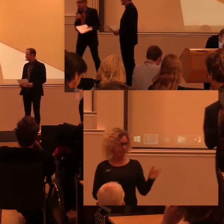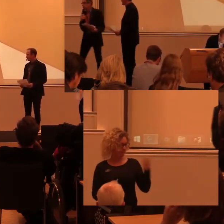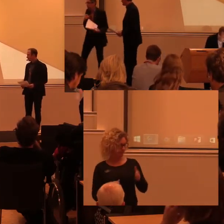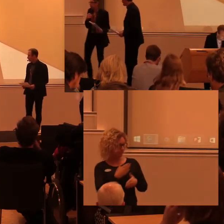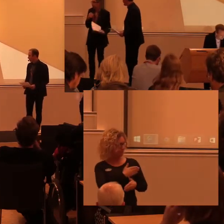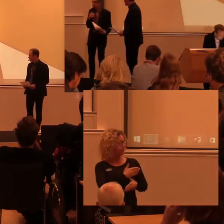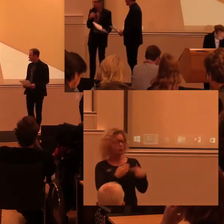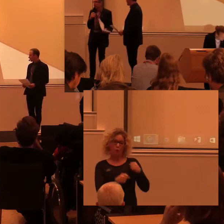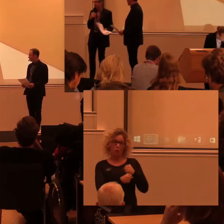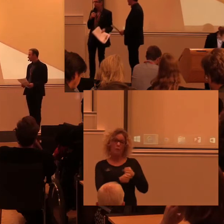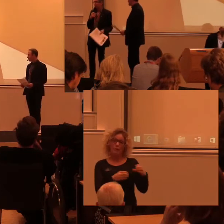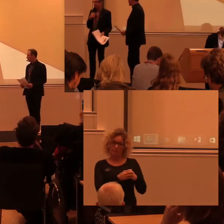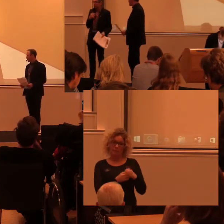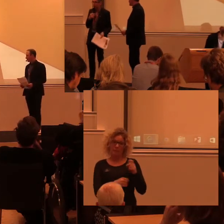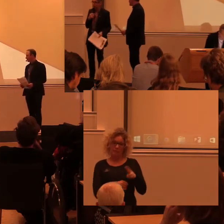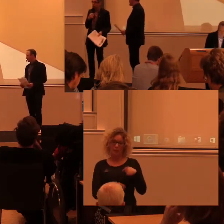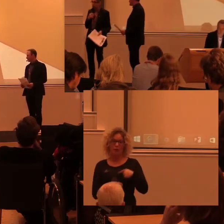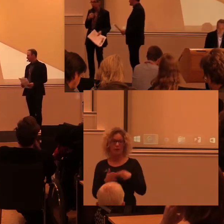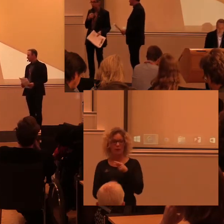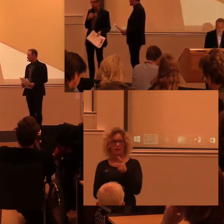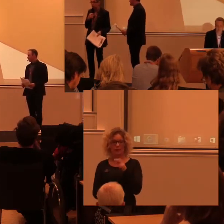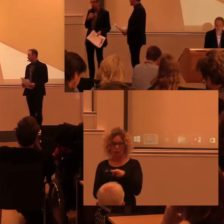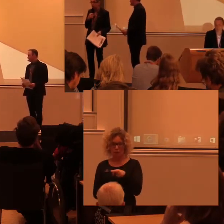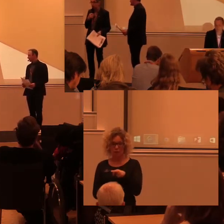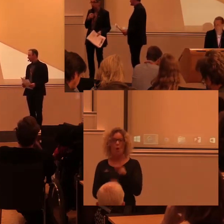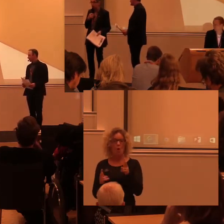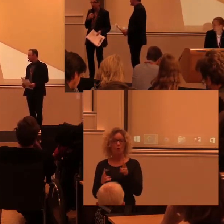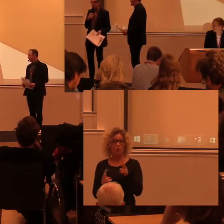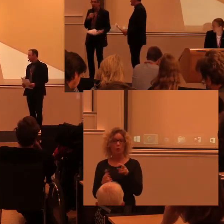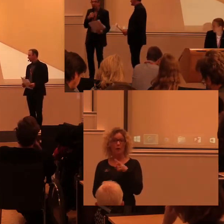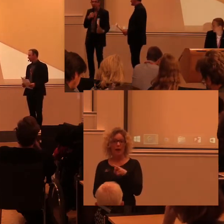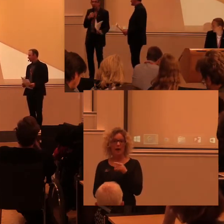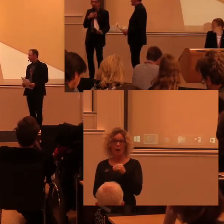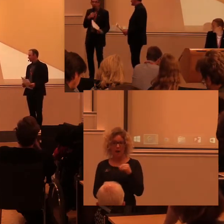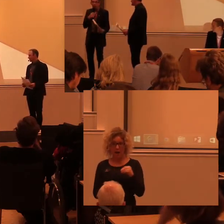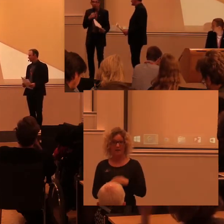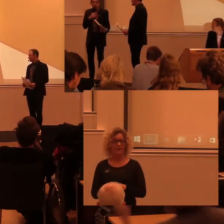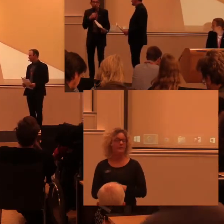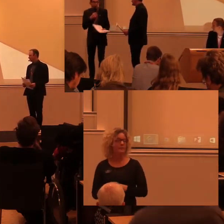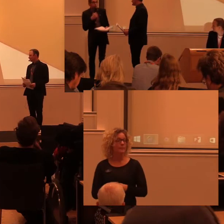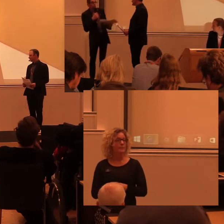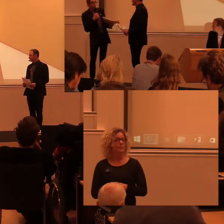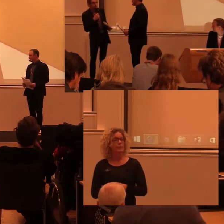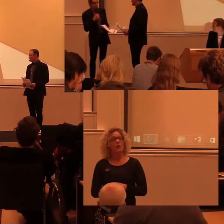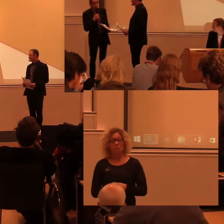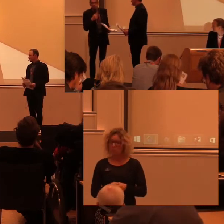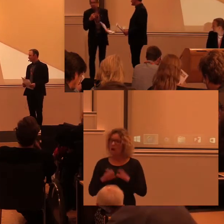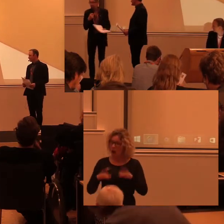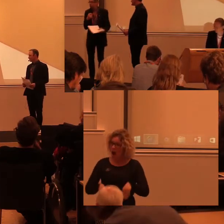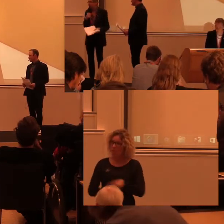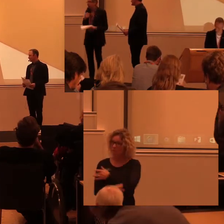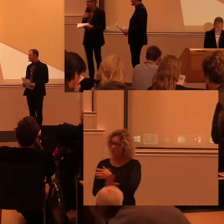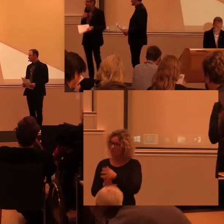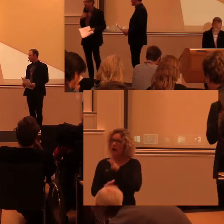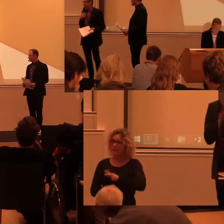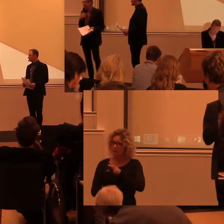–Jag jobbar tillsammans med Stefan Kristian Runevet och har varit ansvarig